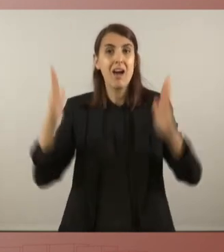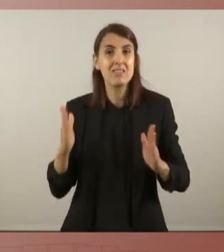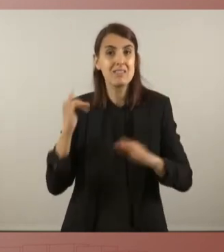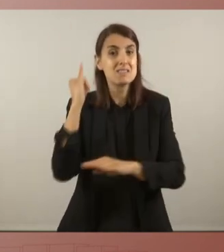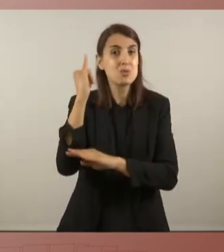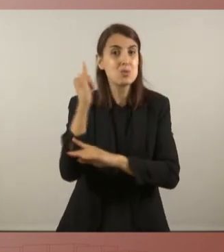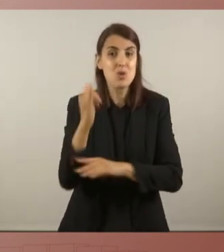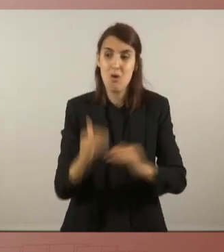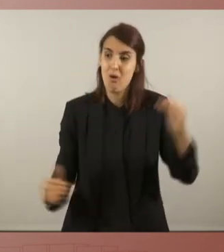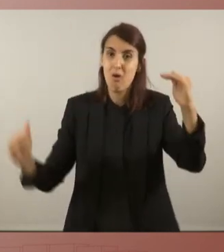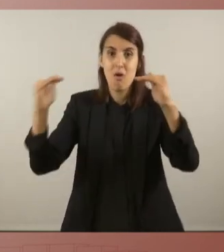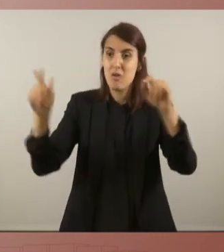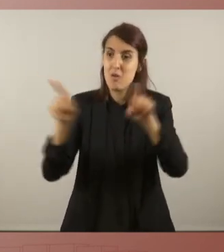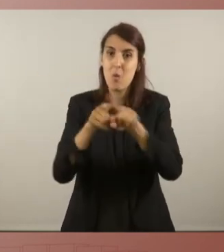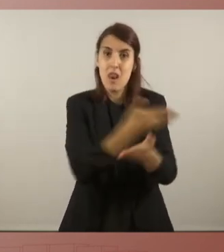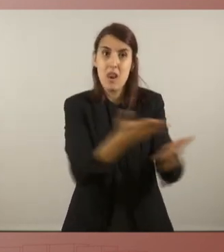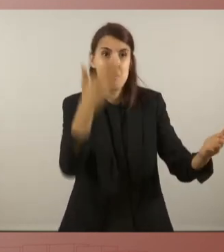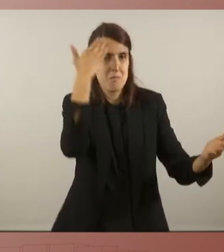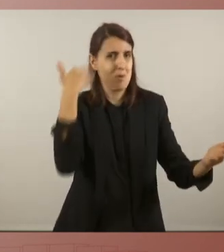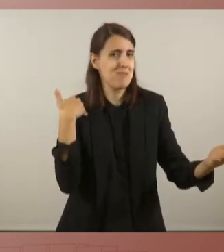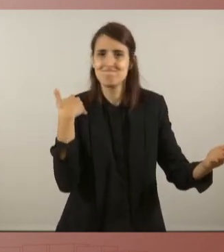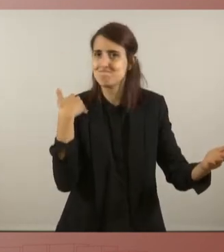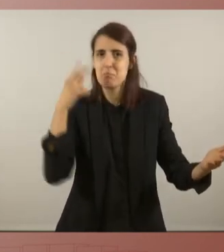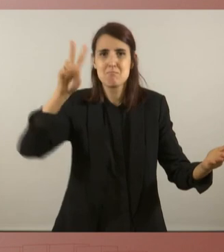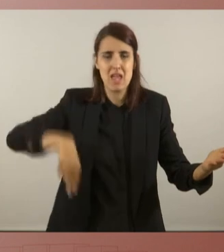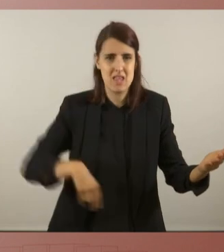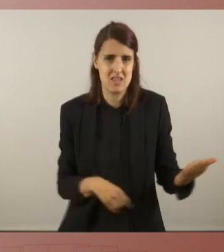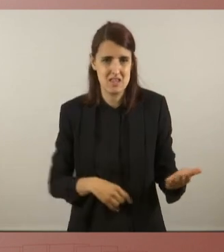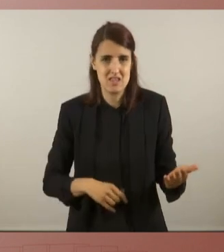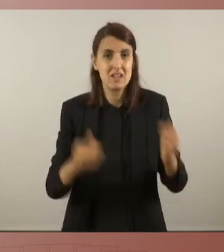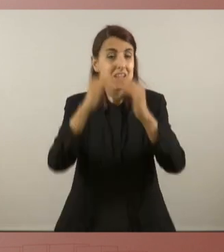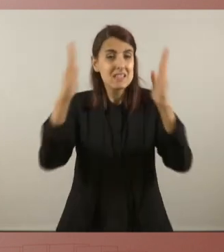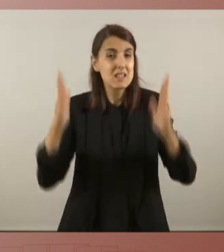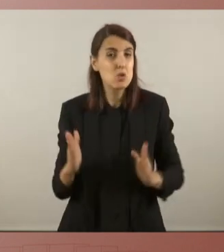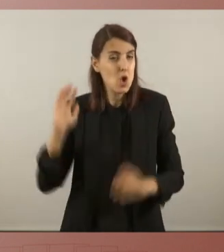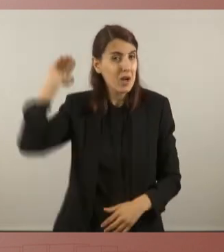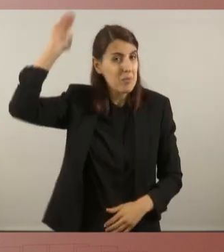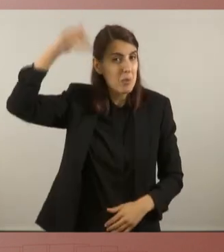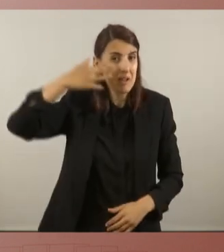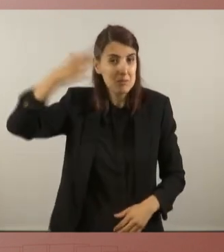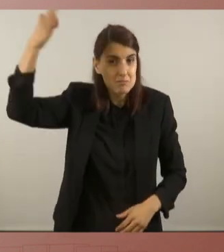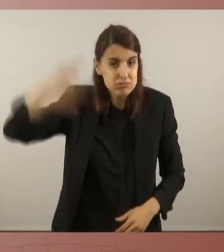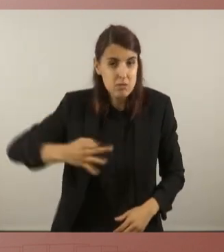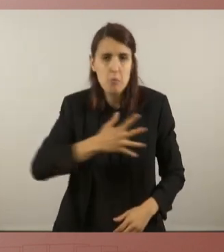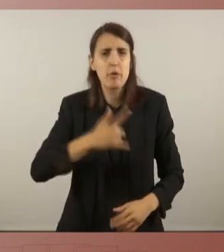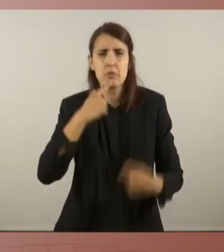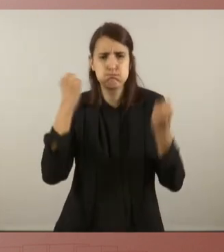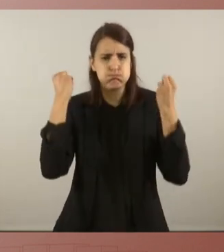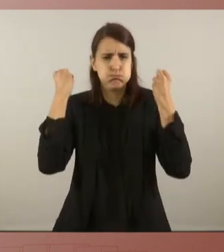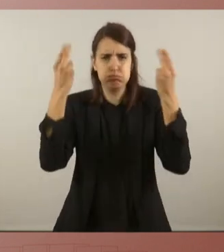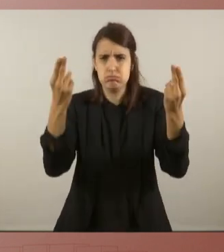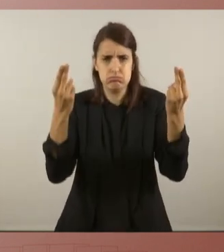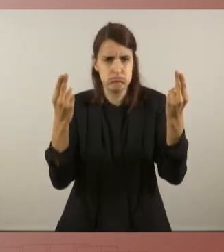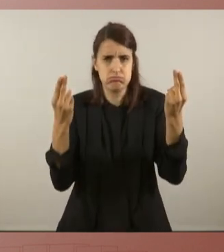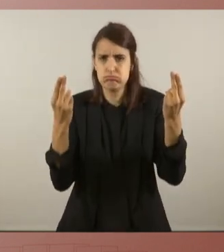Nosaltres considerem que perquè les institucions siguin veritablement republicanes, han de ser institucions insumises, han de ser